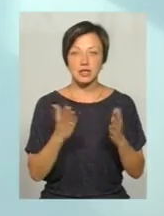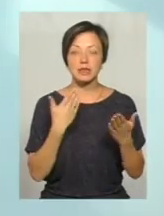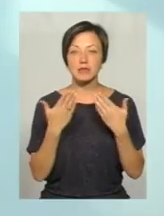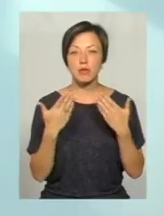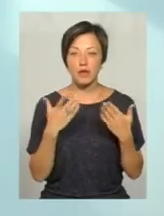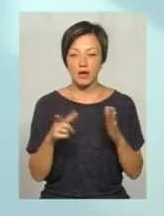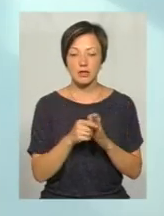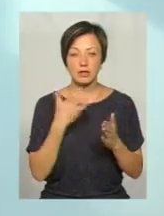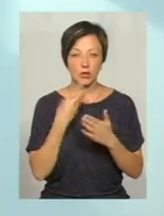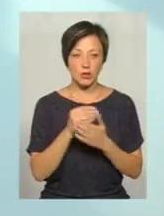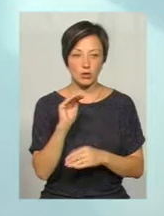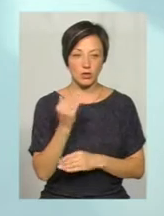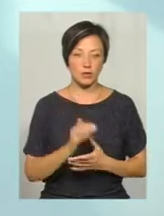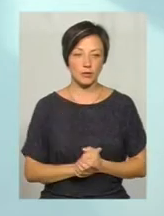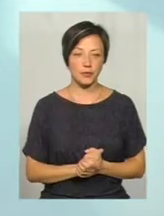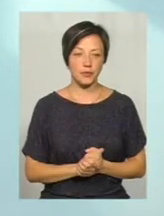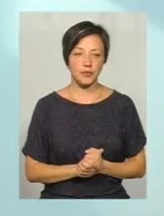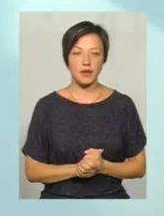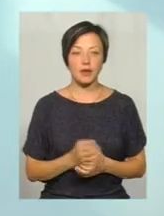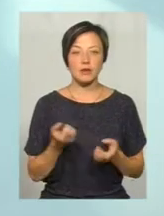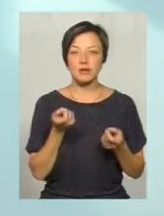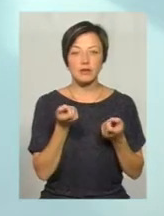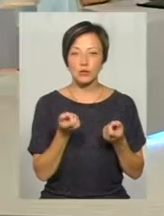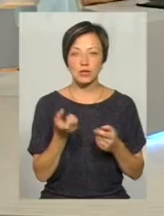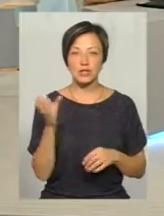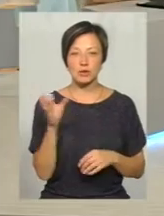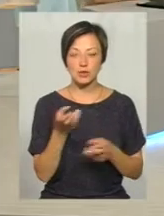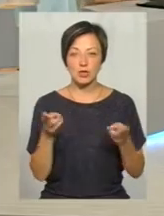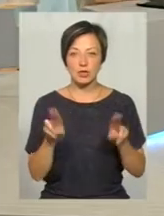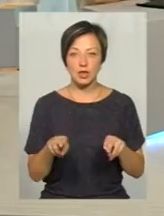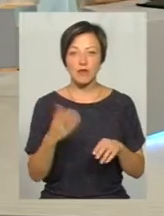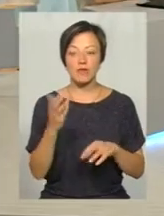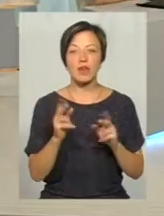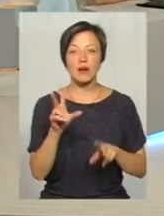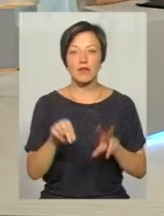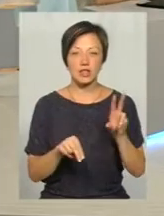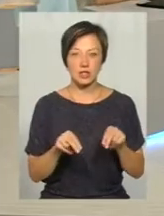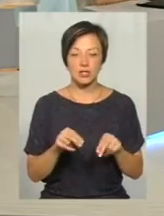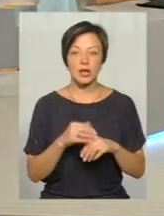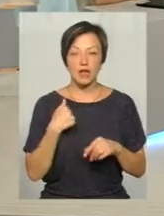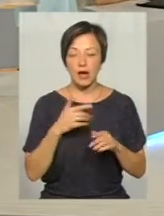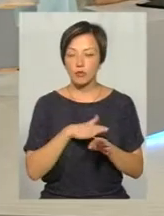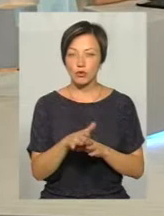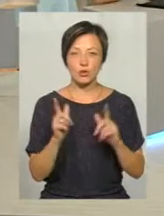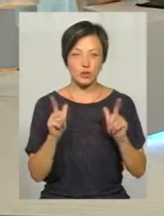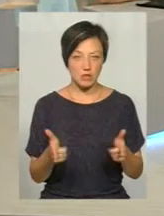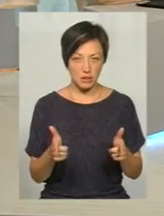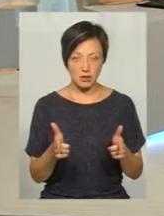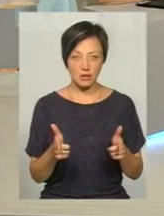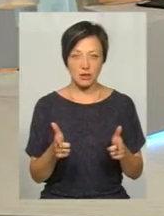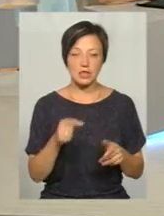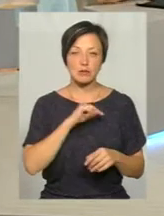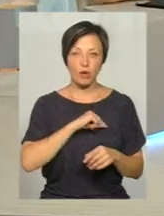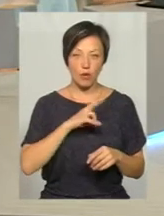спілкування зі своєю дитиною. І лічені секунди залишаються до завершення. Пане Вікторе, ви як вважаєте? Я абсолютно згідний і з